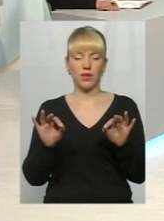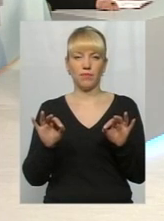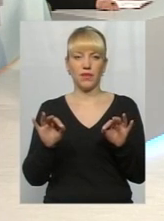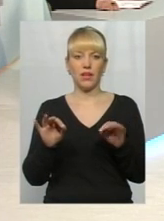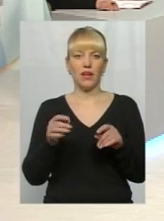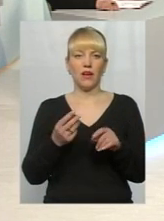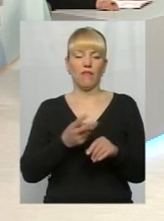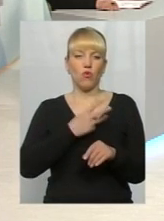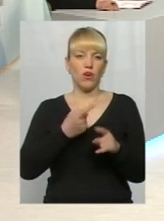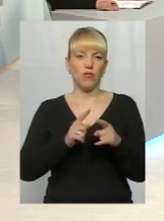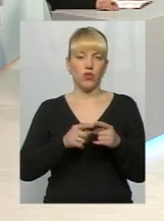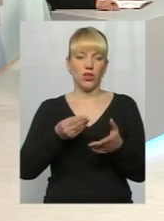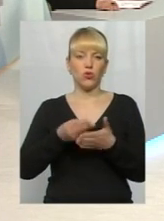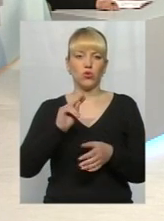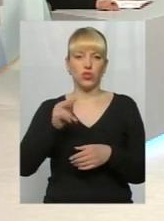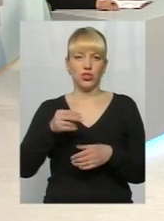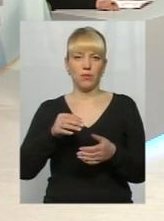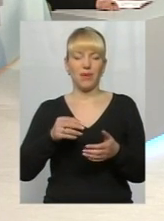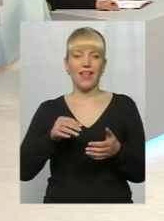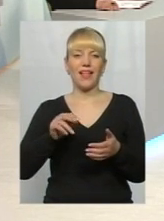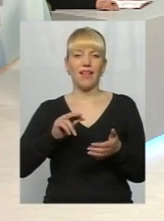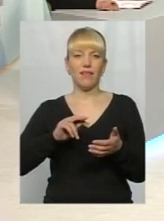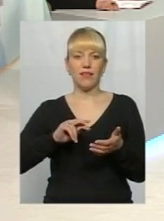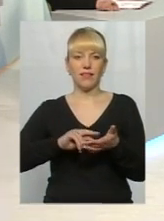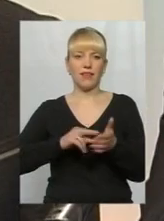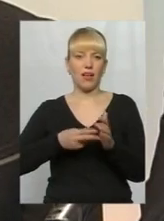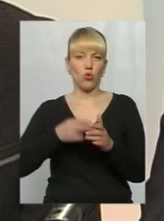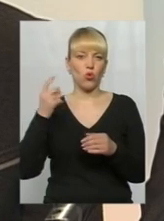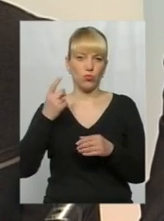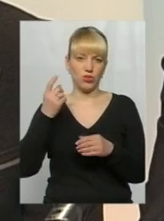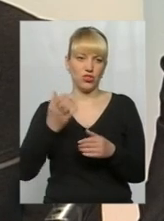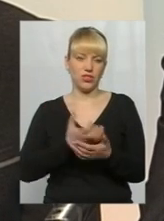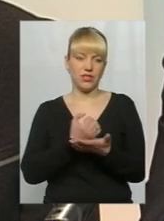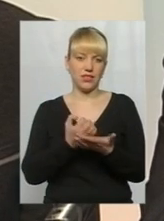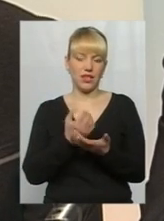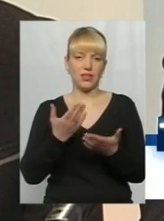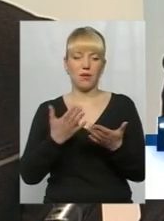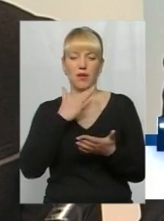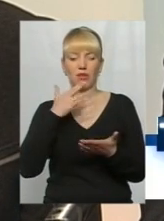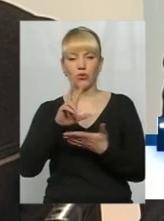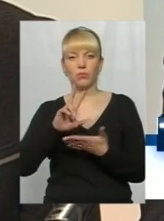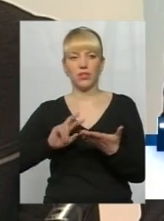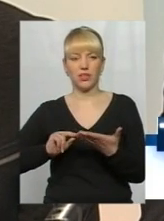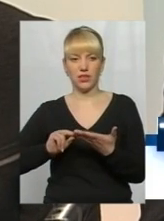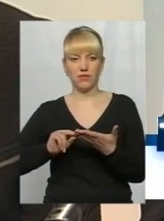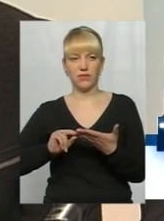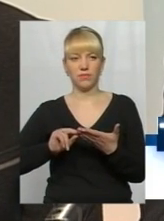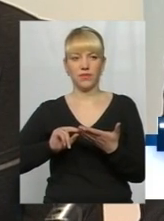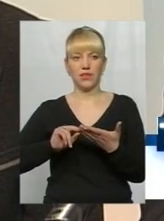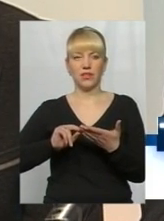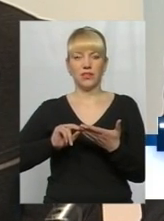вона дорожча за економічні статки. Багато прикладів, якщо вдаватись вже в історію, багато прикладів є